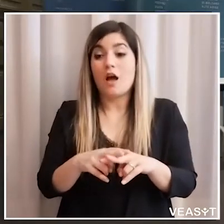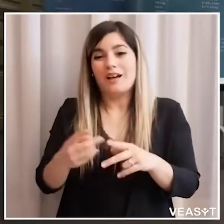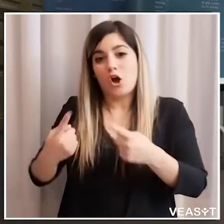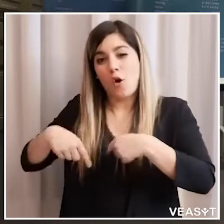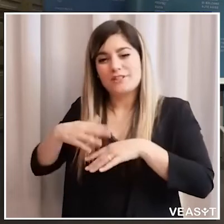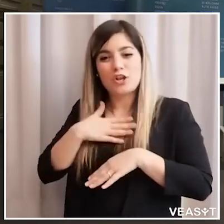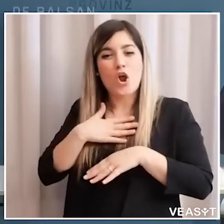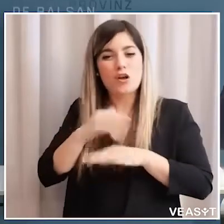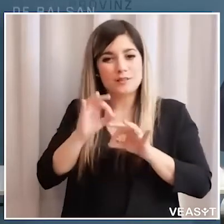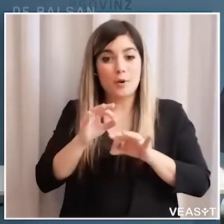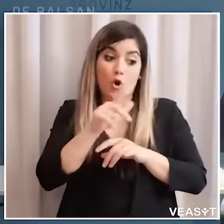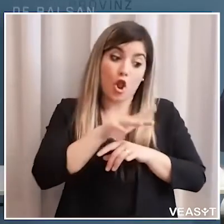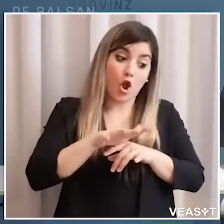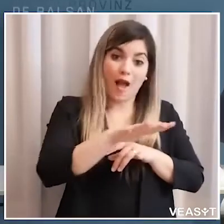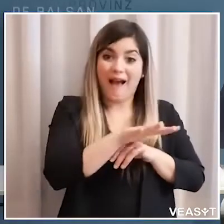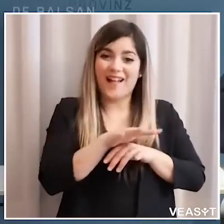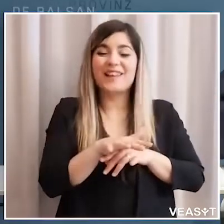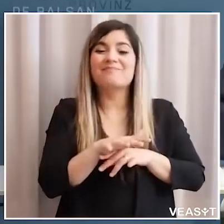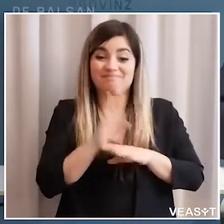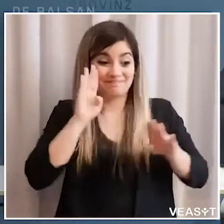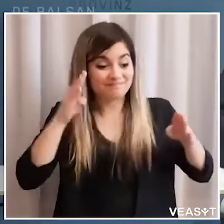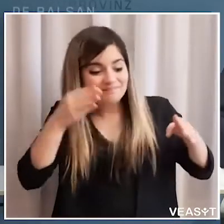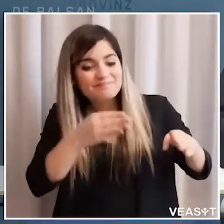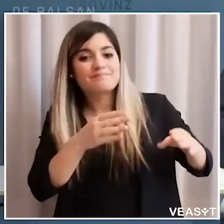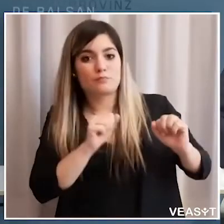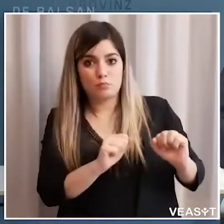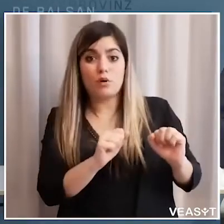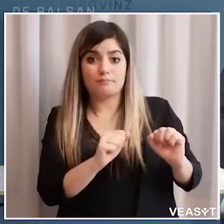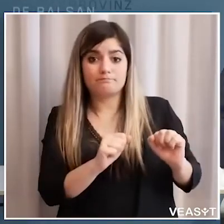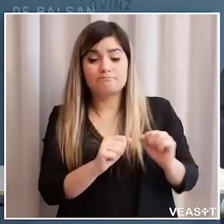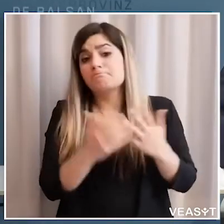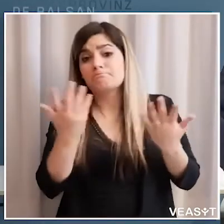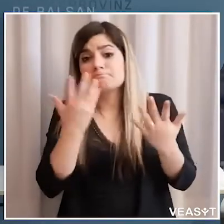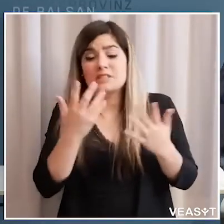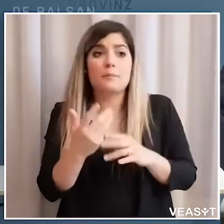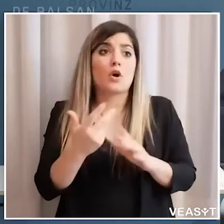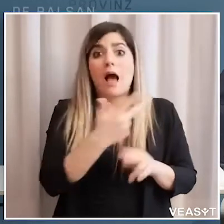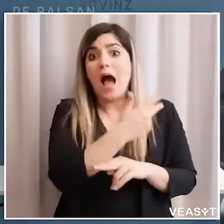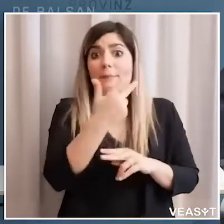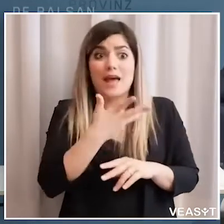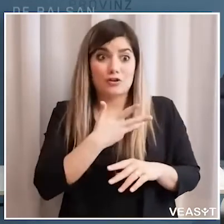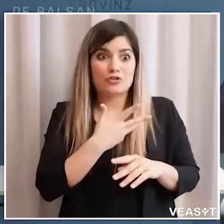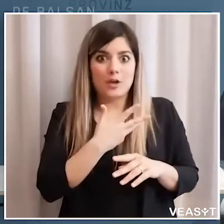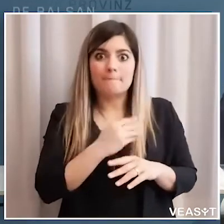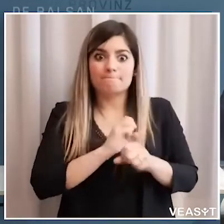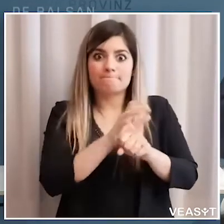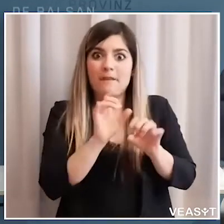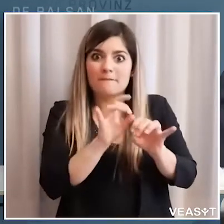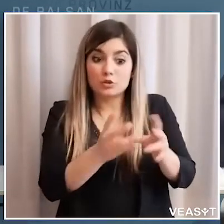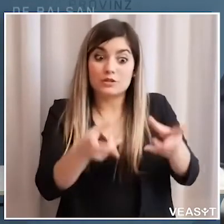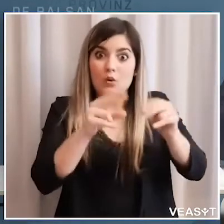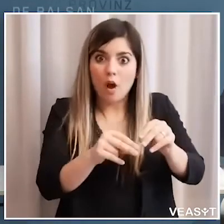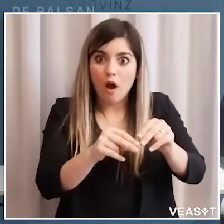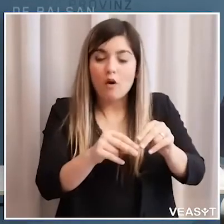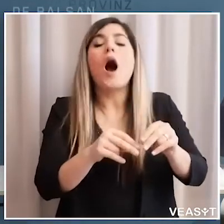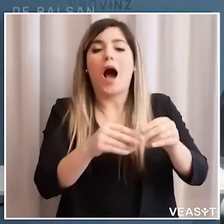questioni locali magari anche su un piccolo focoloi locale che potrebbe nascere un albergo per esempio allora sarà la